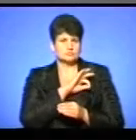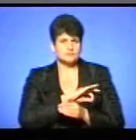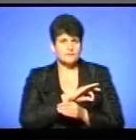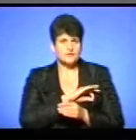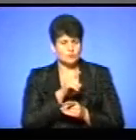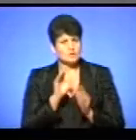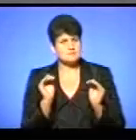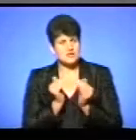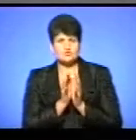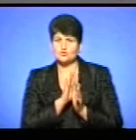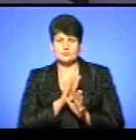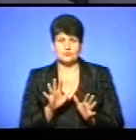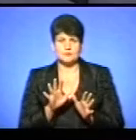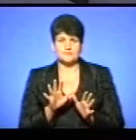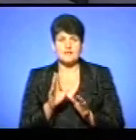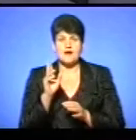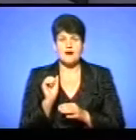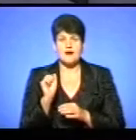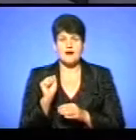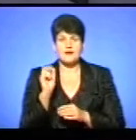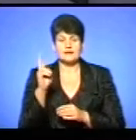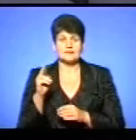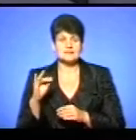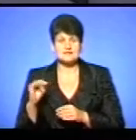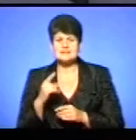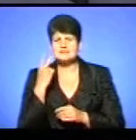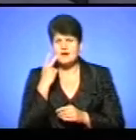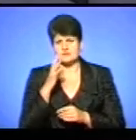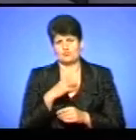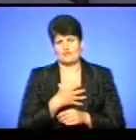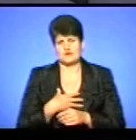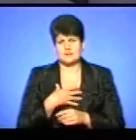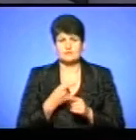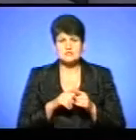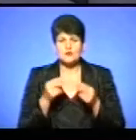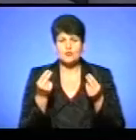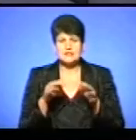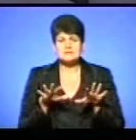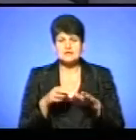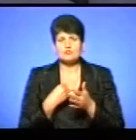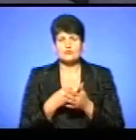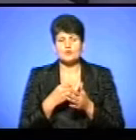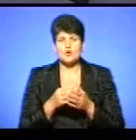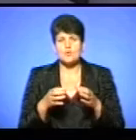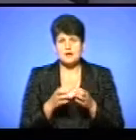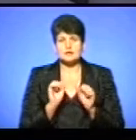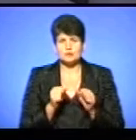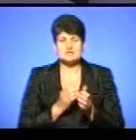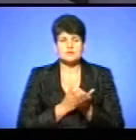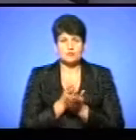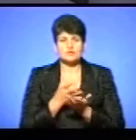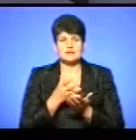що він буде зменшений, чи його не буде? Ну, скажемо так. Акциз завжди був важливий, тому що, власне, це кошти, які місцеві громади могли сприймовити на вирішення своїх